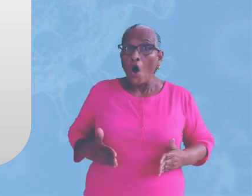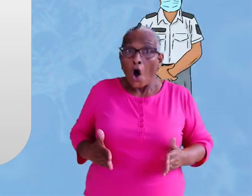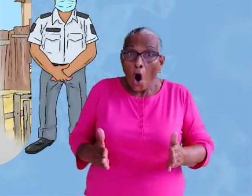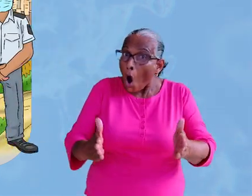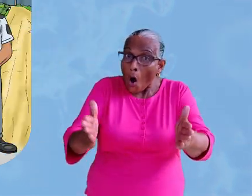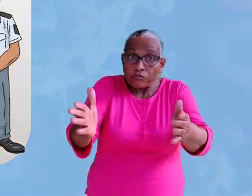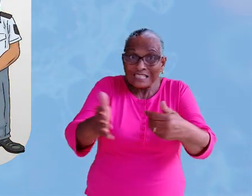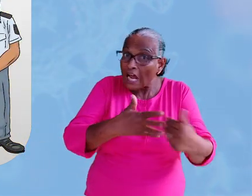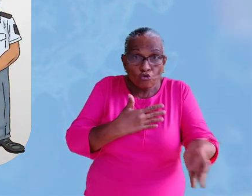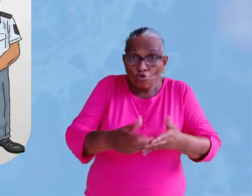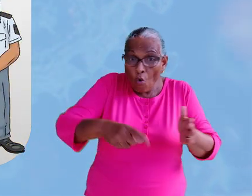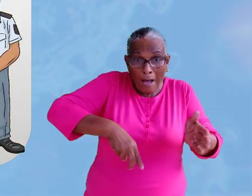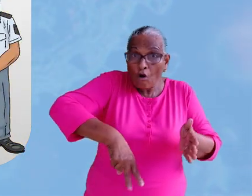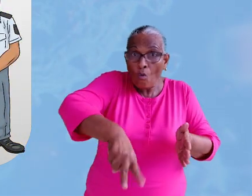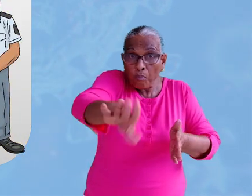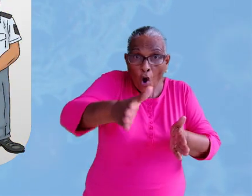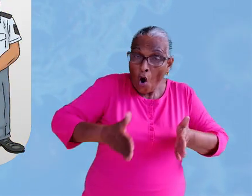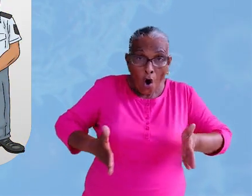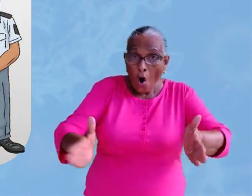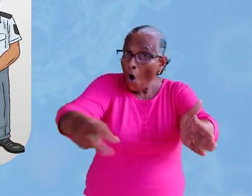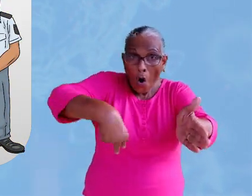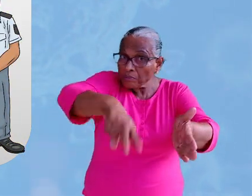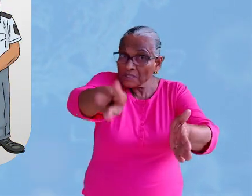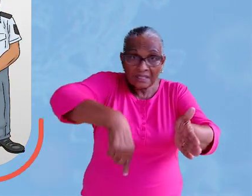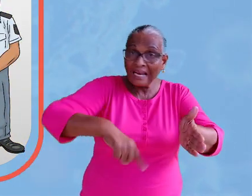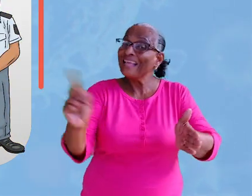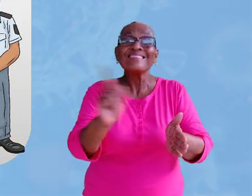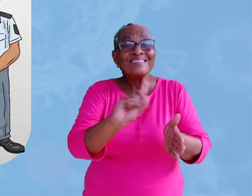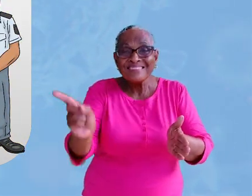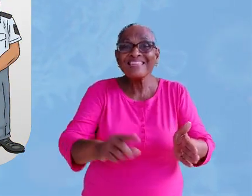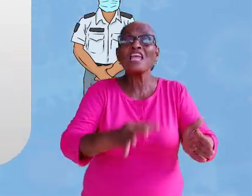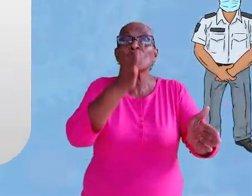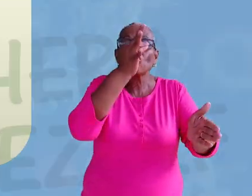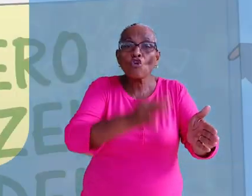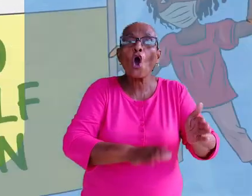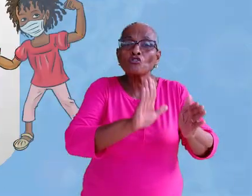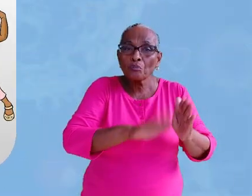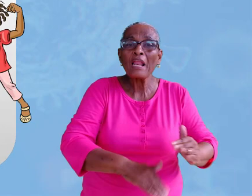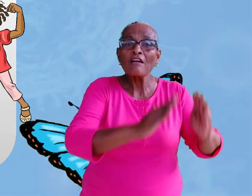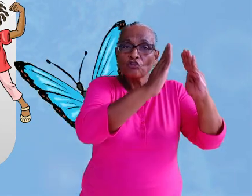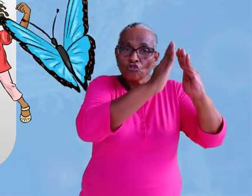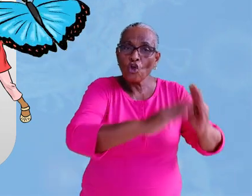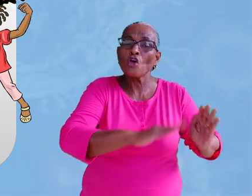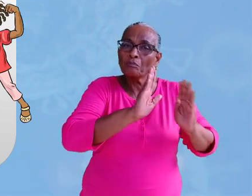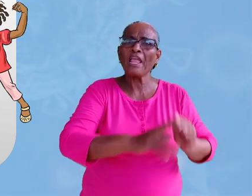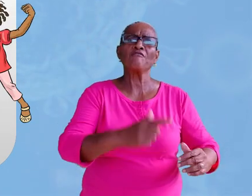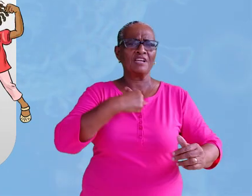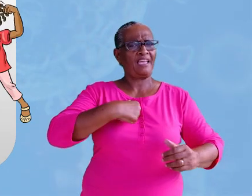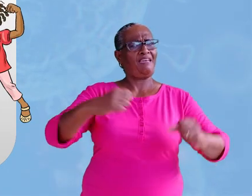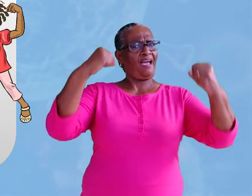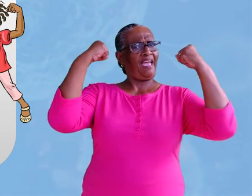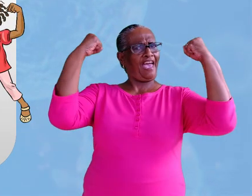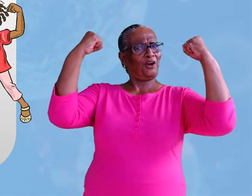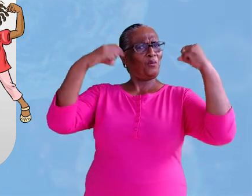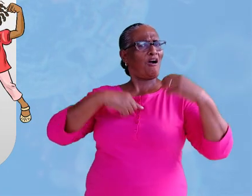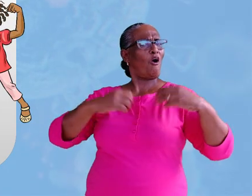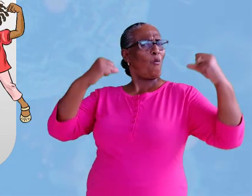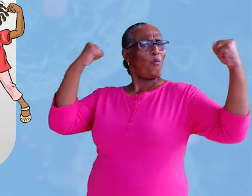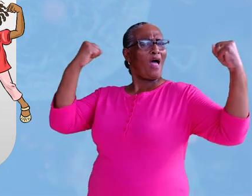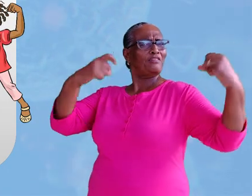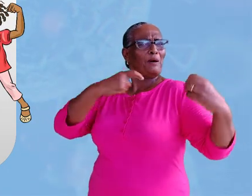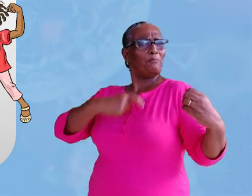ga niet zomaar op straat blijf thuis wees een held